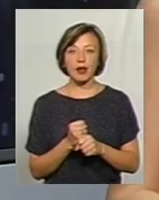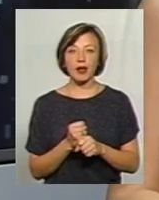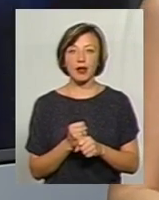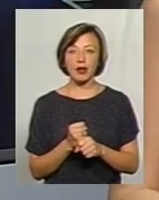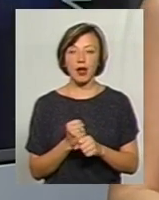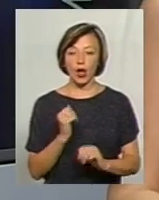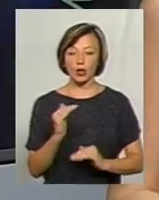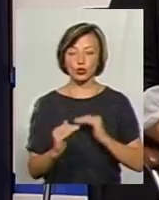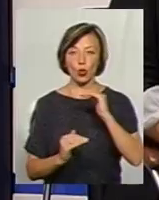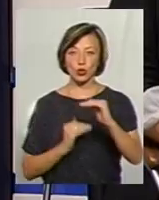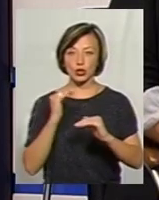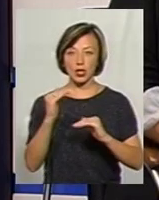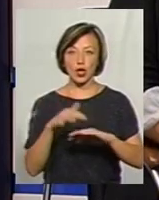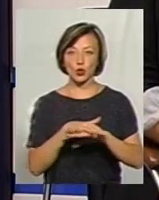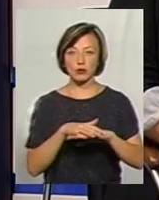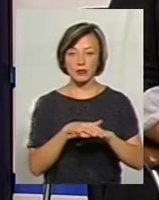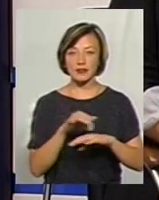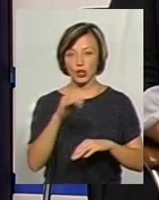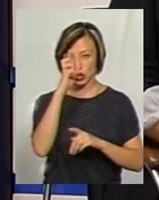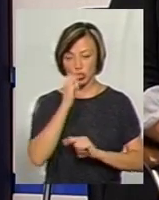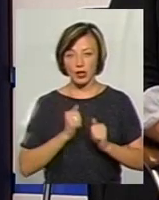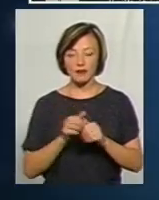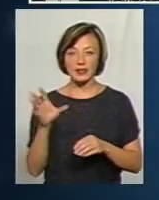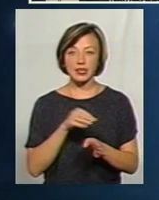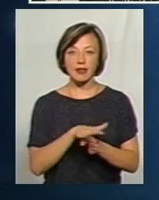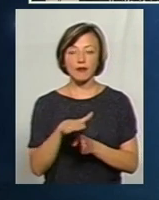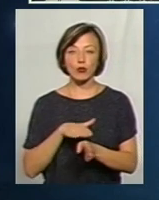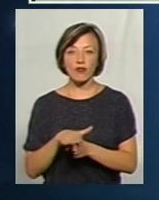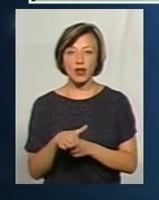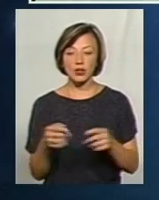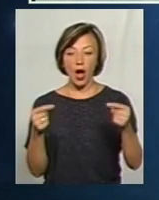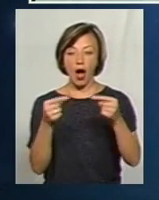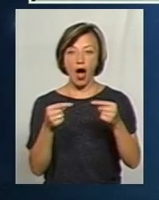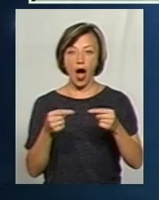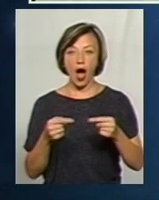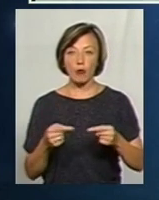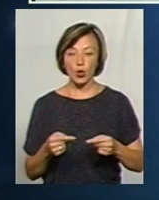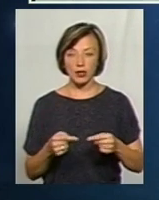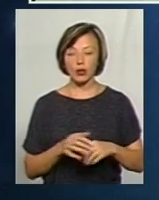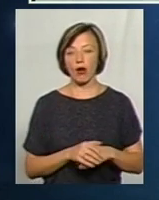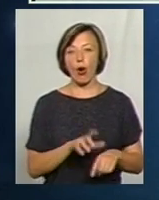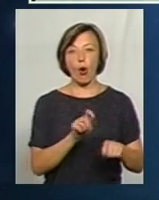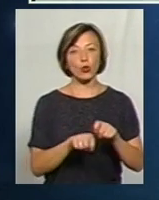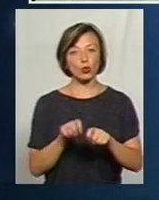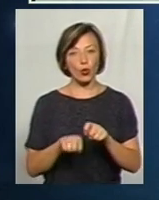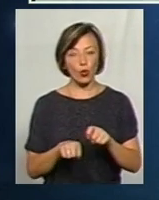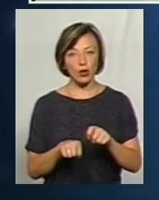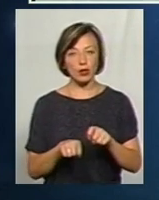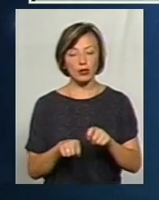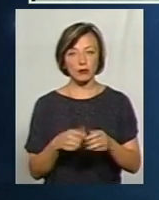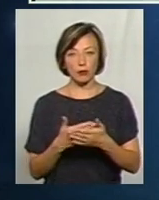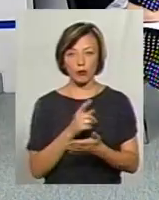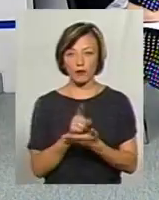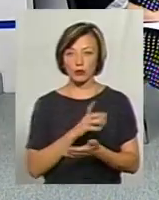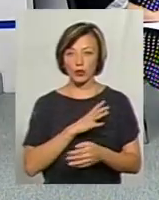громадянського суспільства і, відповідно, держави, щоб все це відбувалося, так би мовити, гармонійну, тобто контроль до певної міри.